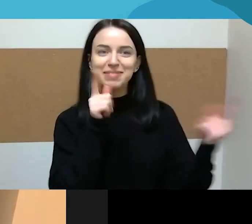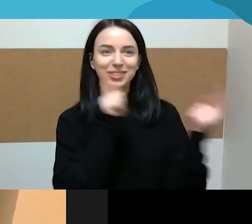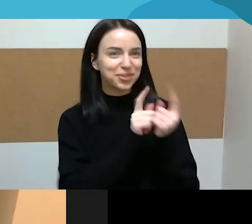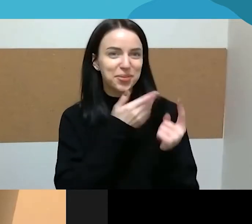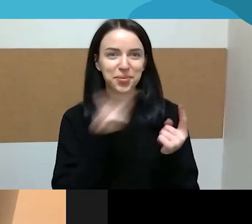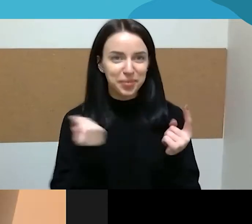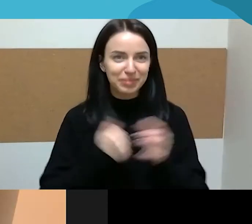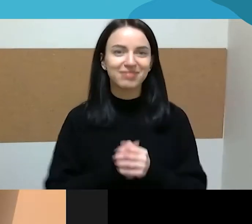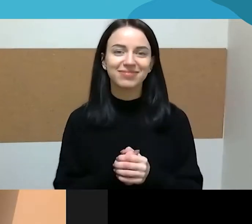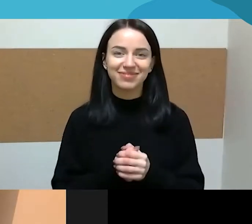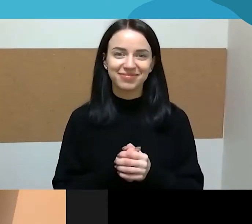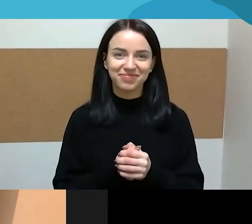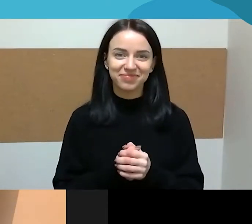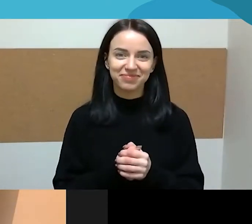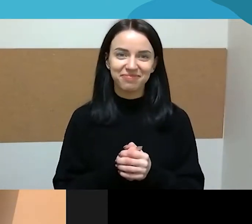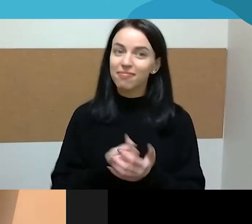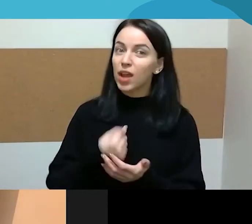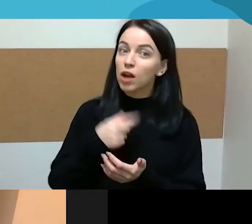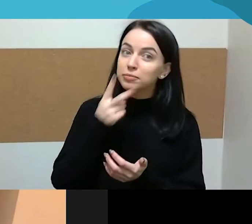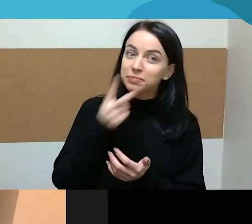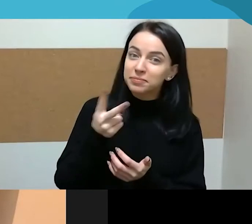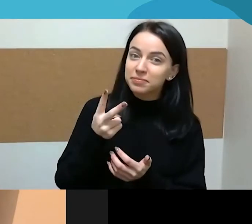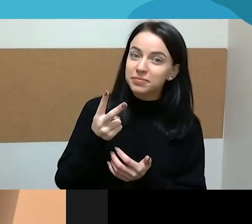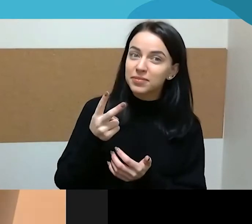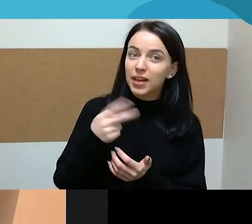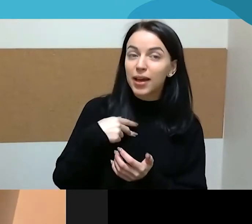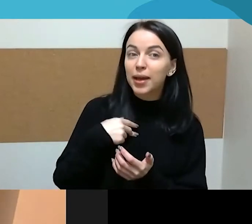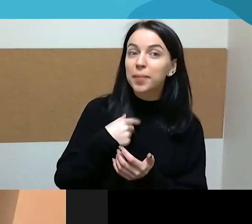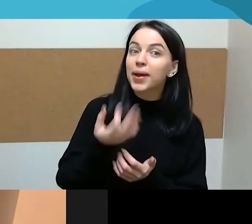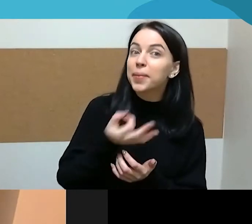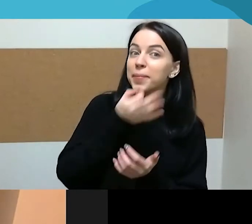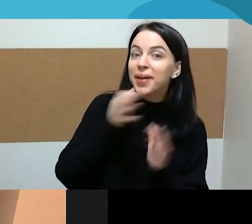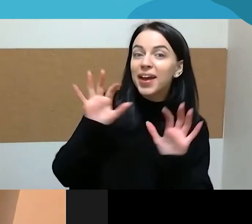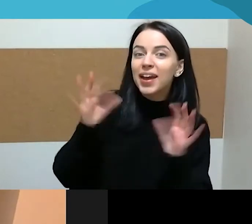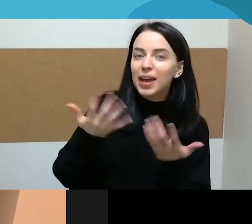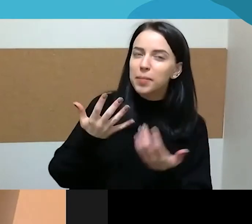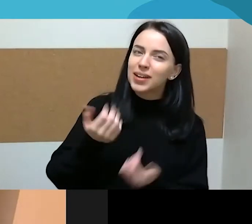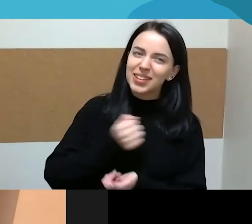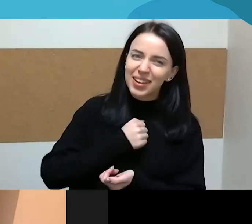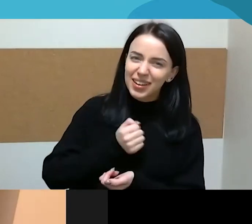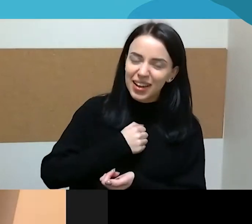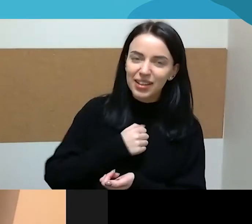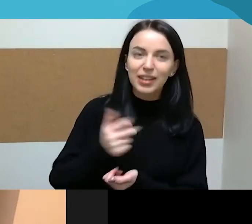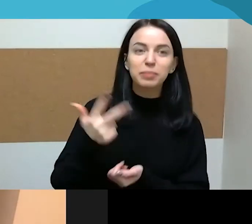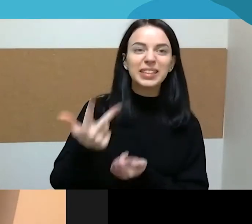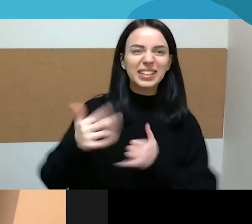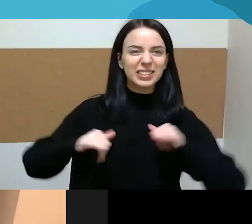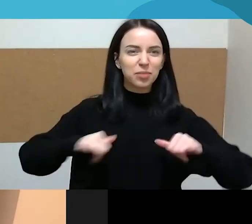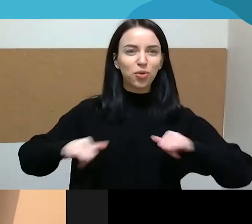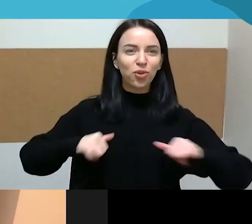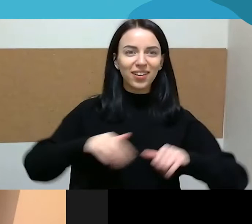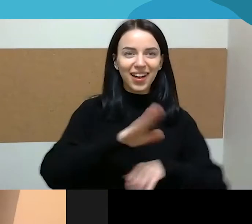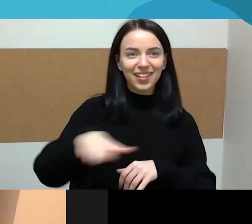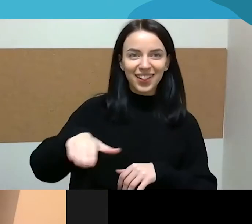prie kito. Aš jūs žiūriu, nežinau, ar susižagėjimą, ar sužuojau, kai jūs tos tris chuliganus stumėt kokią nors